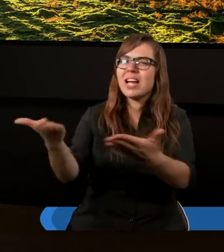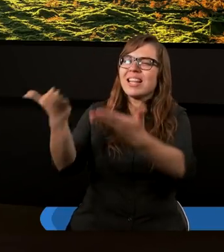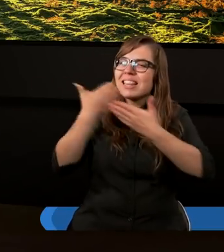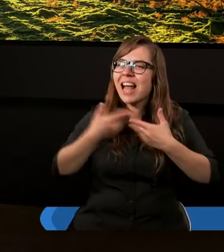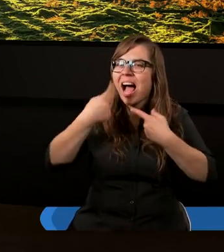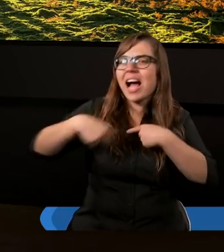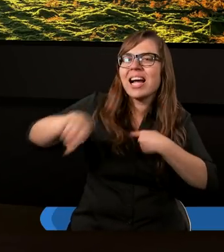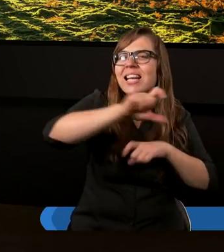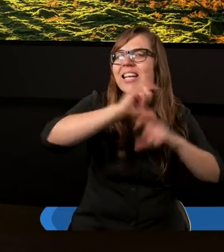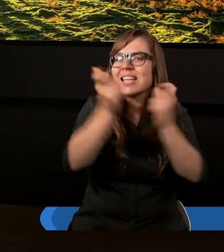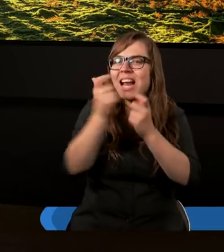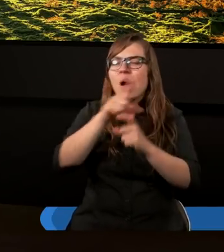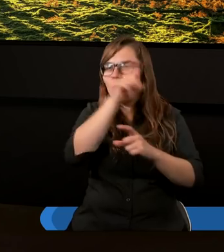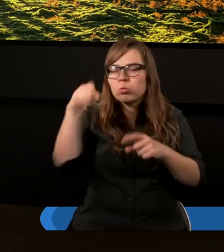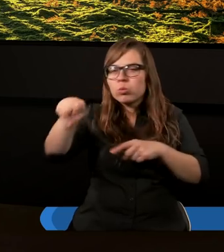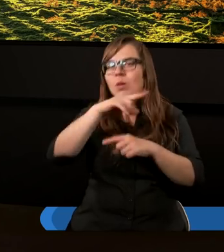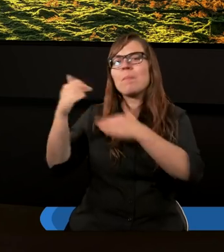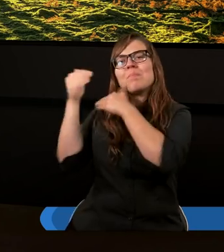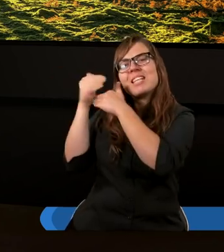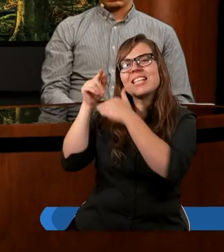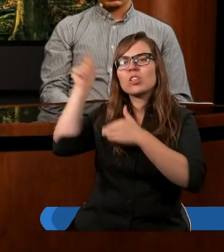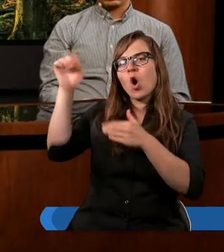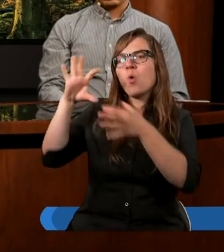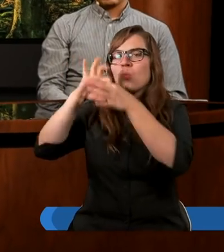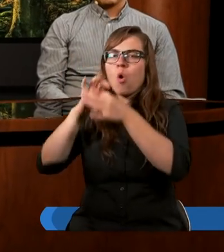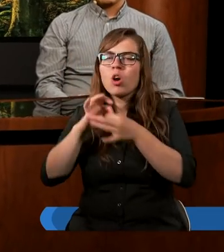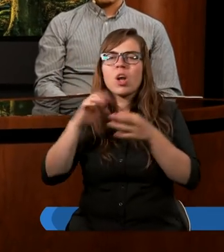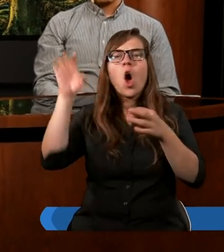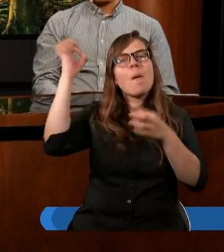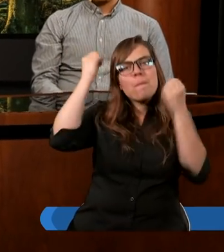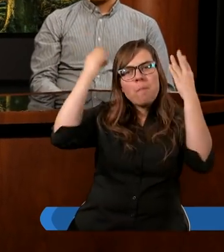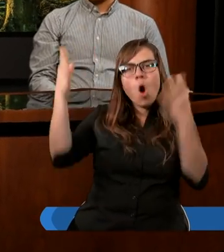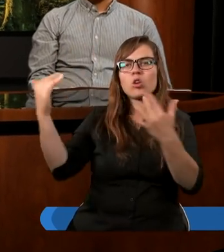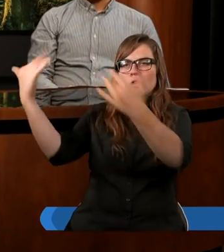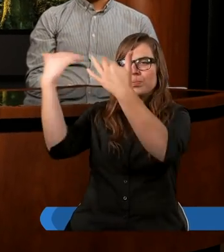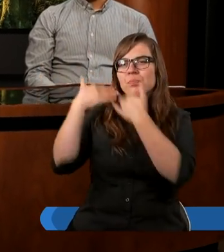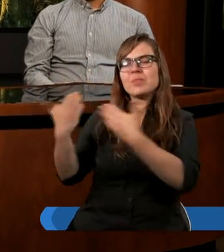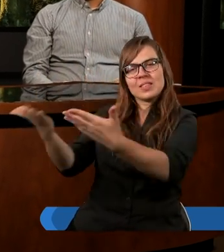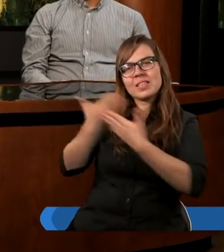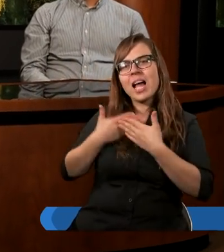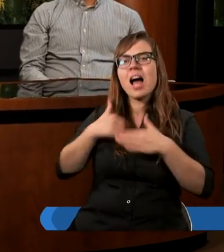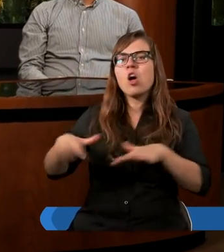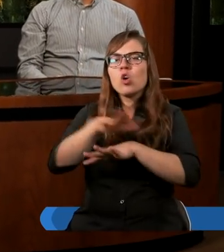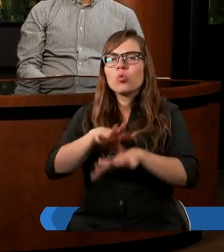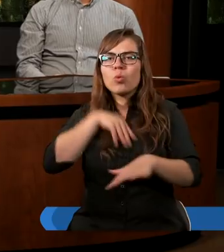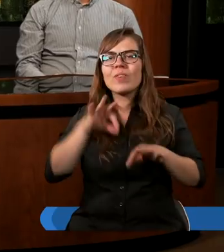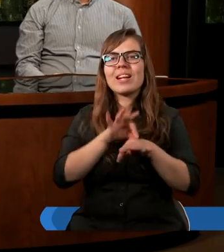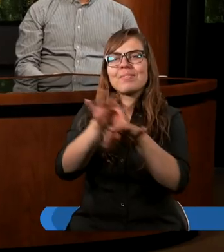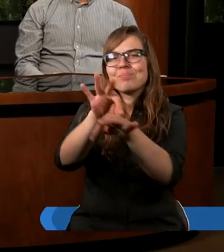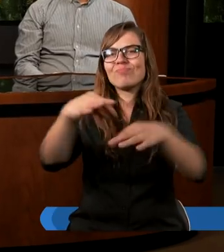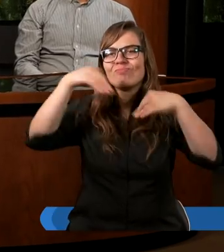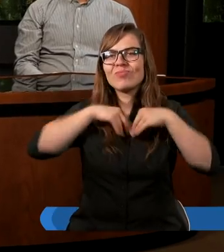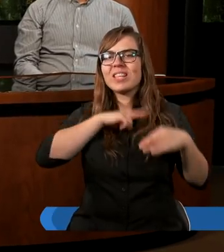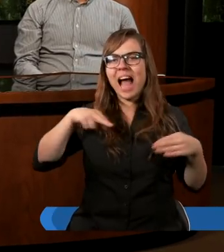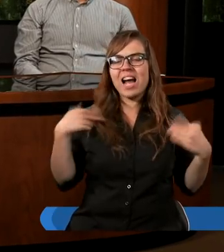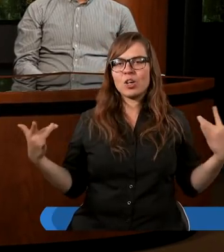bliską łączność z Tobą. Prosimy o mądrość Twoją, niech Duch Twój Święty prowadzi nas w każdej chwili